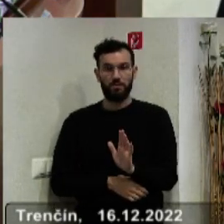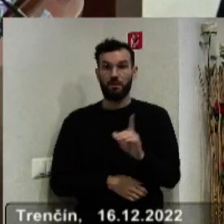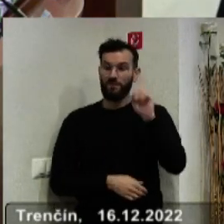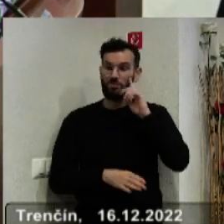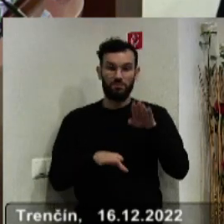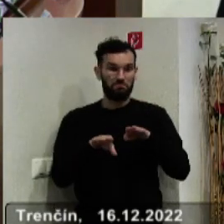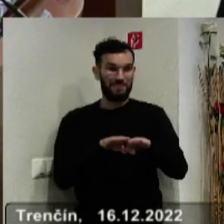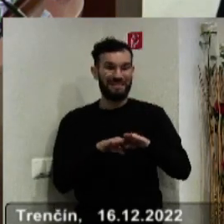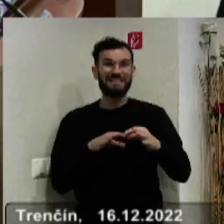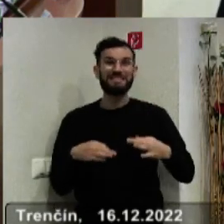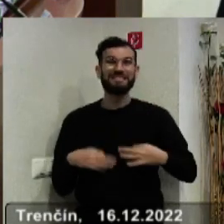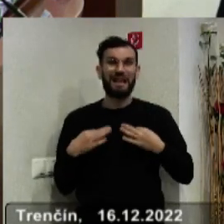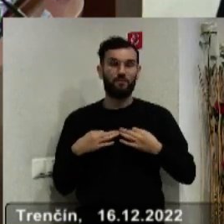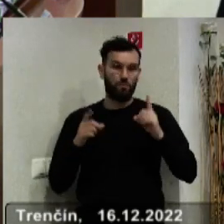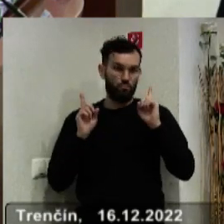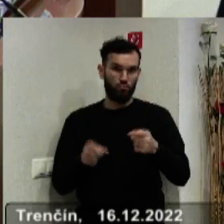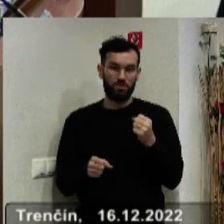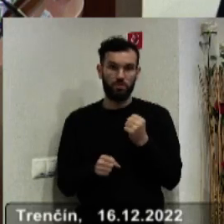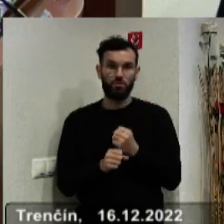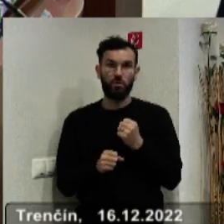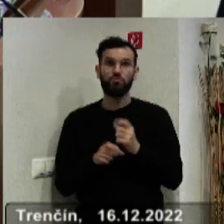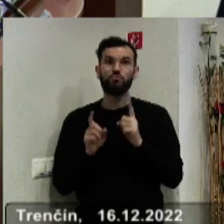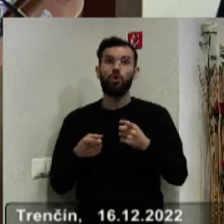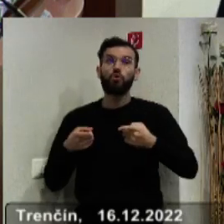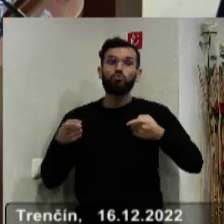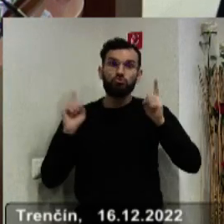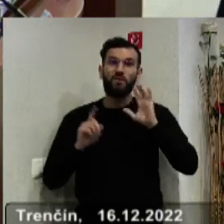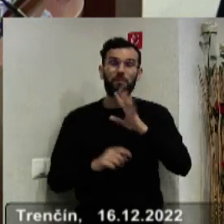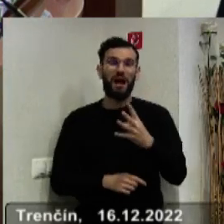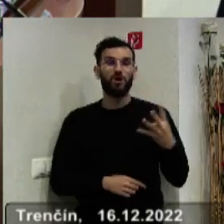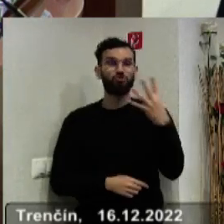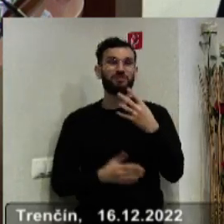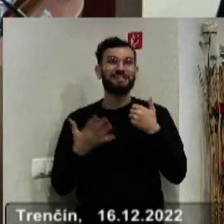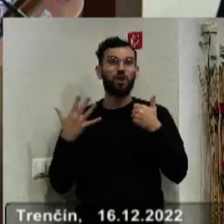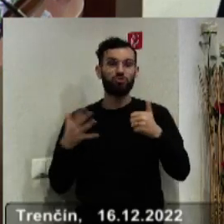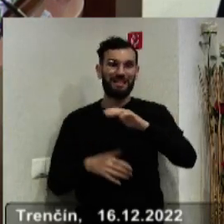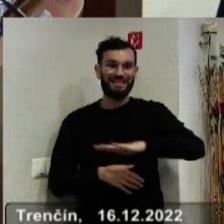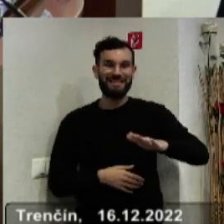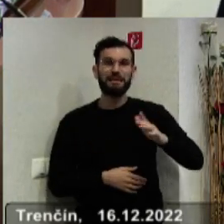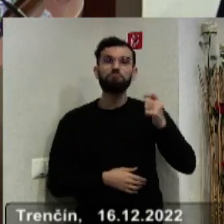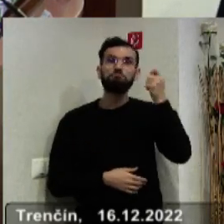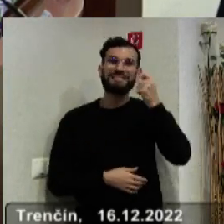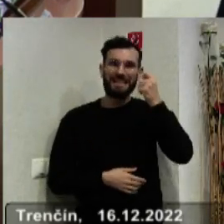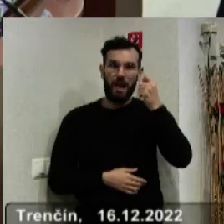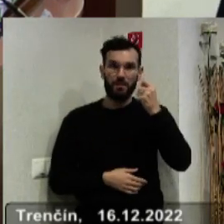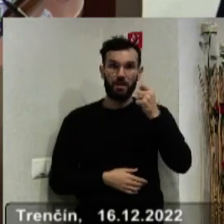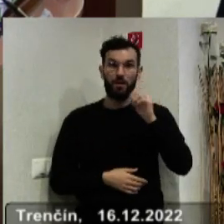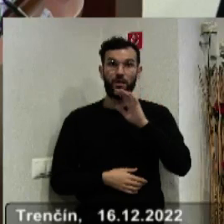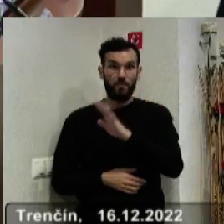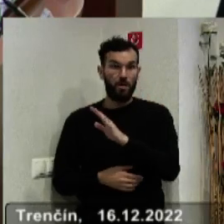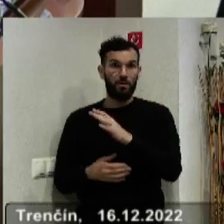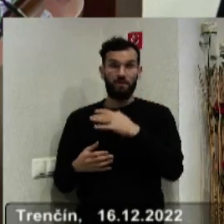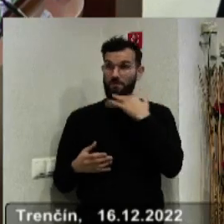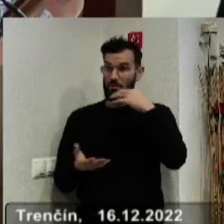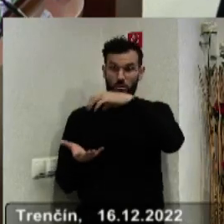parkete. Ministerstvo zdravotníca musí urobiť zásadnú vec s tým, že na Slovensku je 46 detských psychiatrov a je 79 okresov.